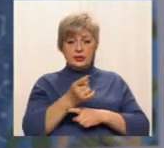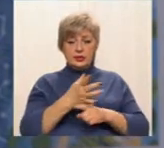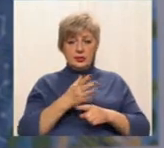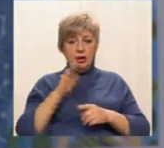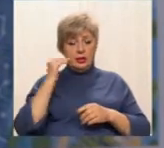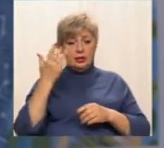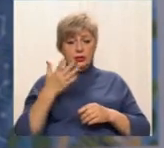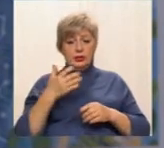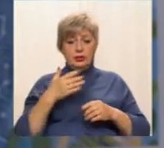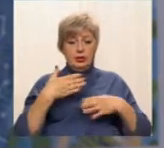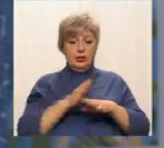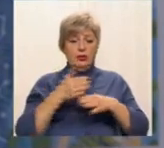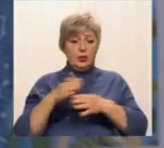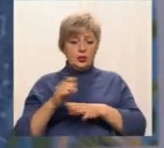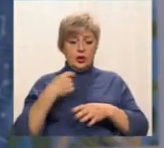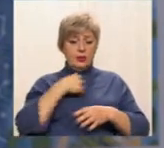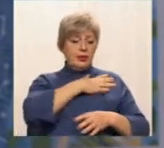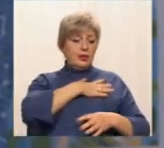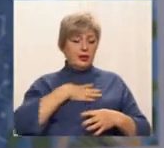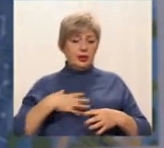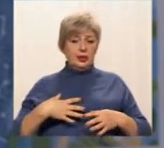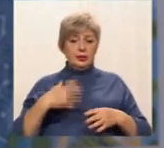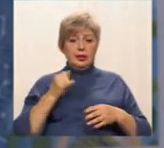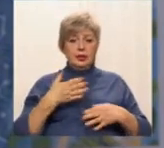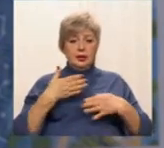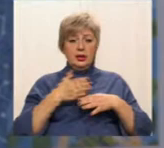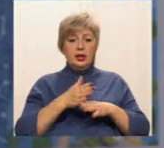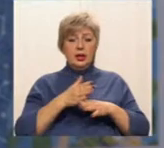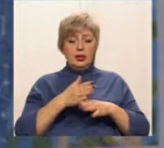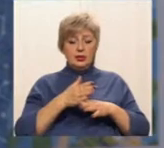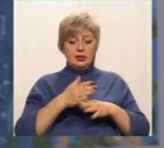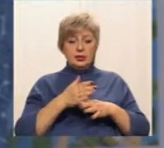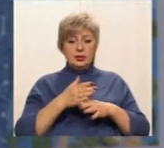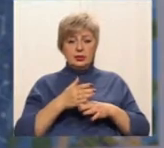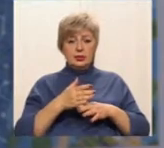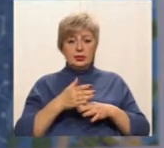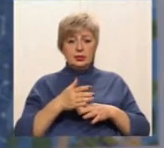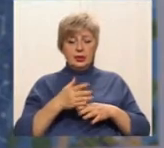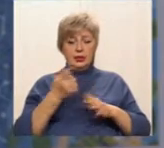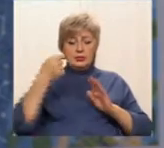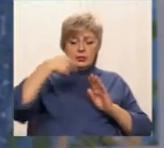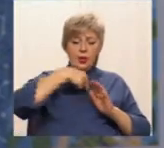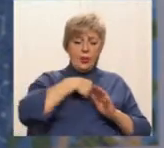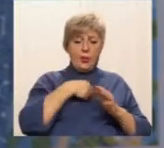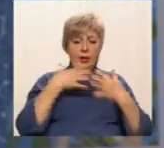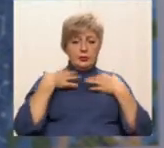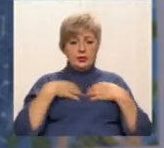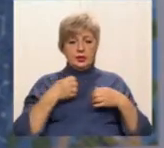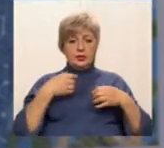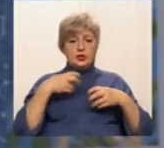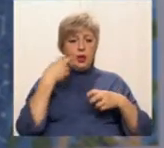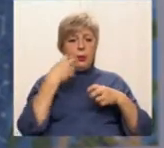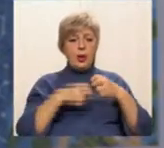ранило уламками. І уламок настільки уп'явся в тіло, що прорвав фотографії. Ось така